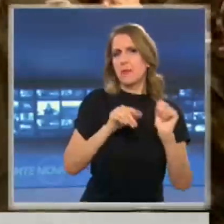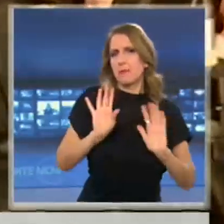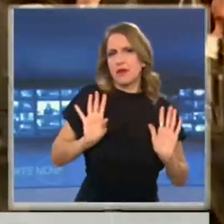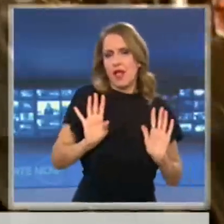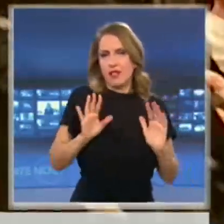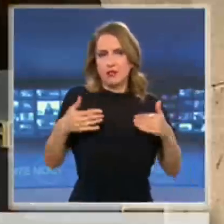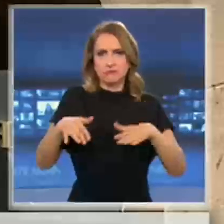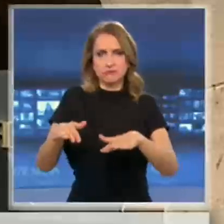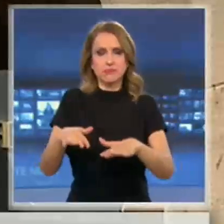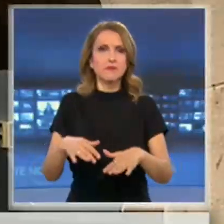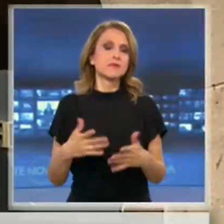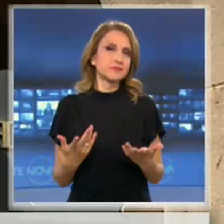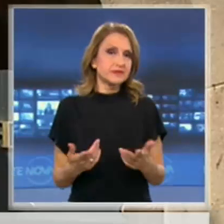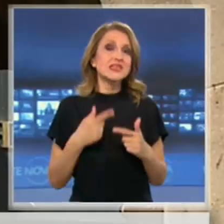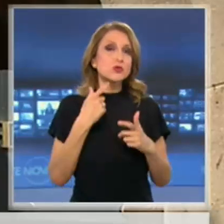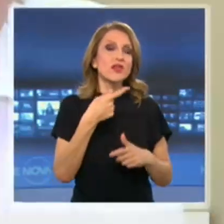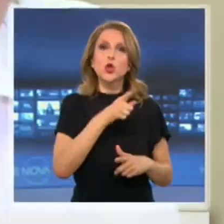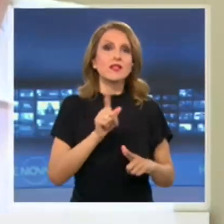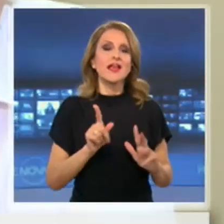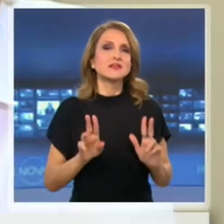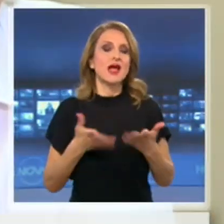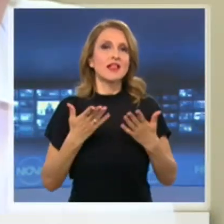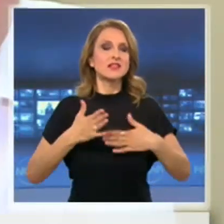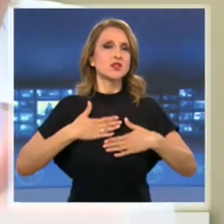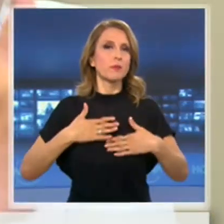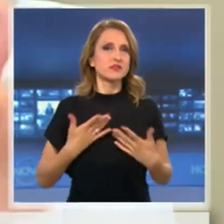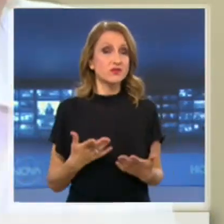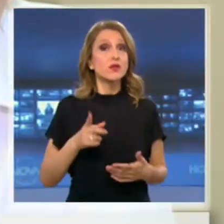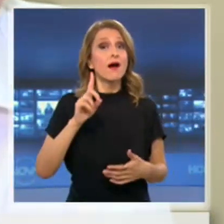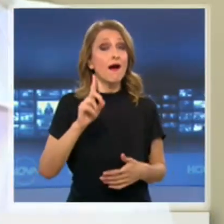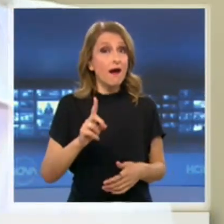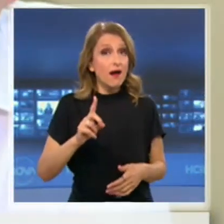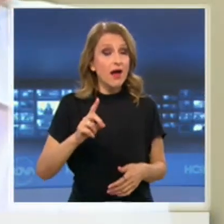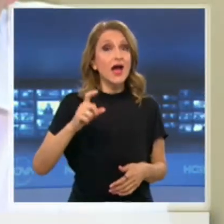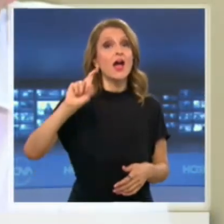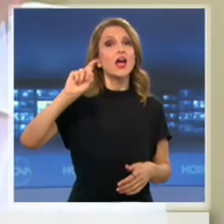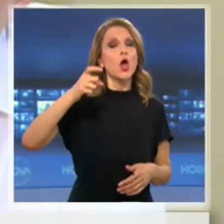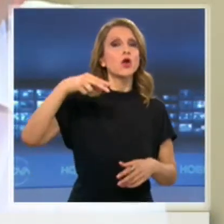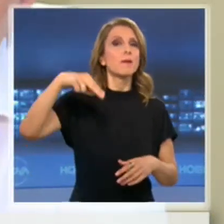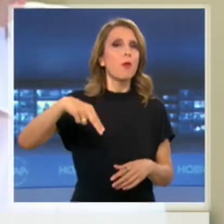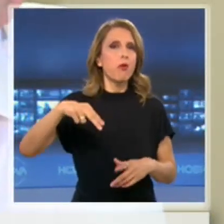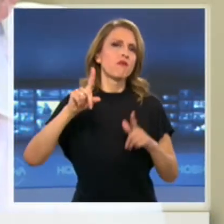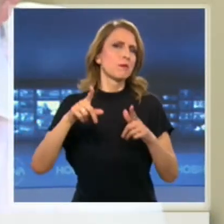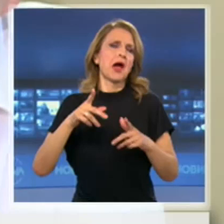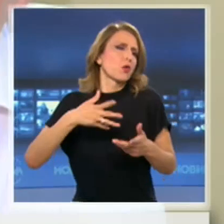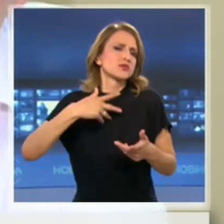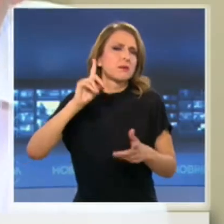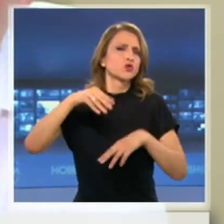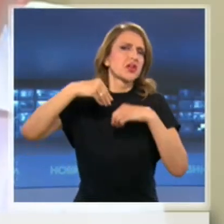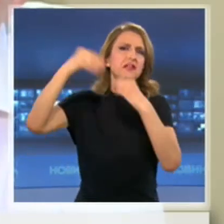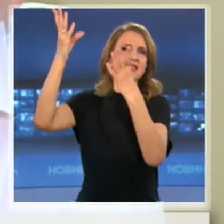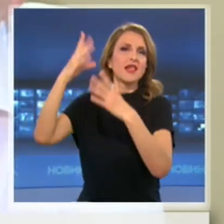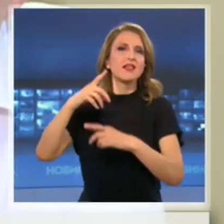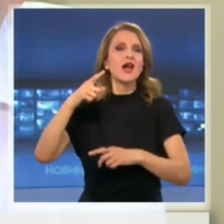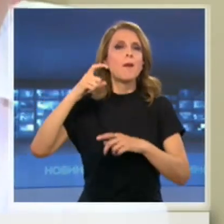прави премиера, автоматично събственик на акциите. По тая логика Георги Попов може да ги джироса на Владимир Путин или на Бил